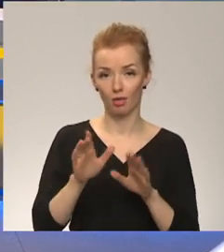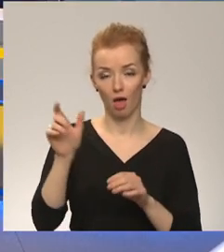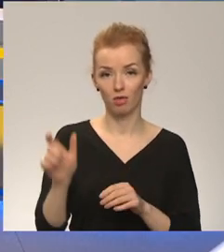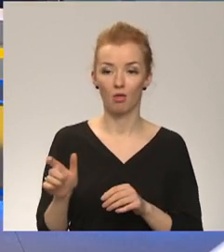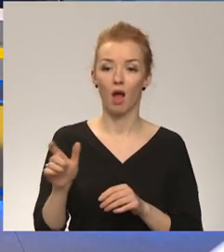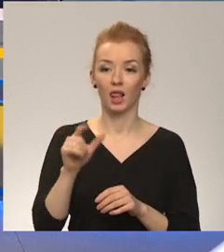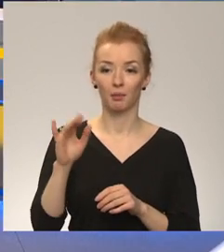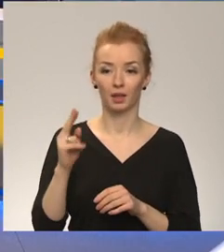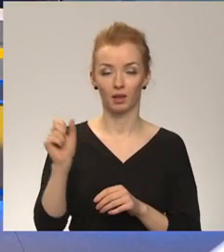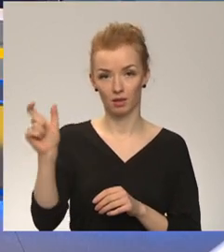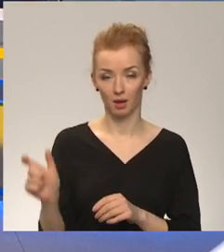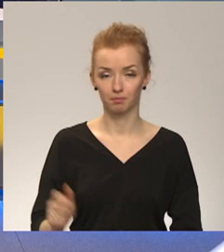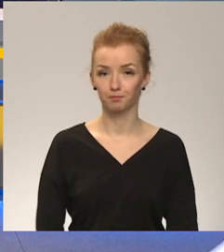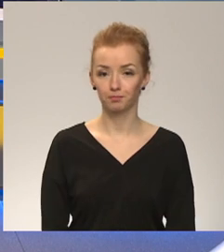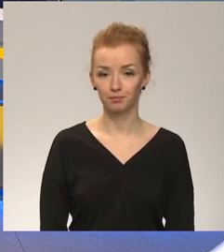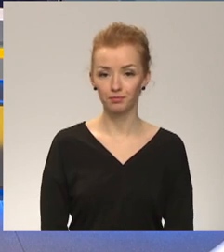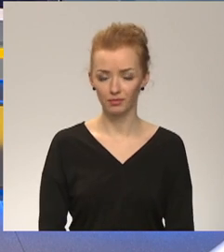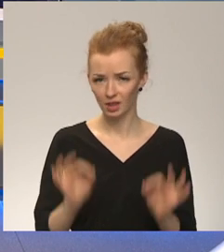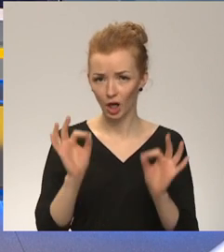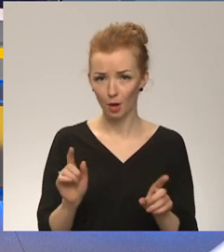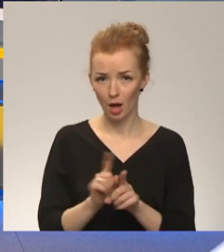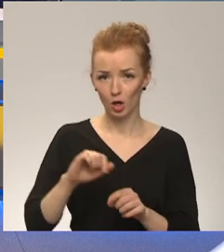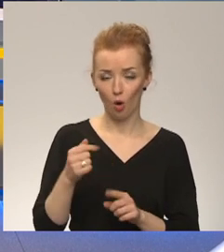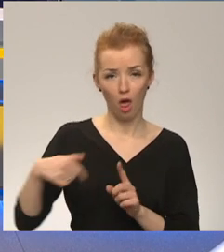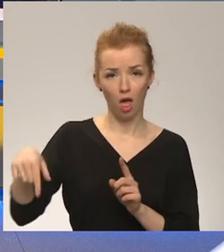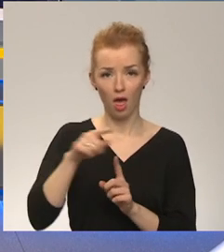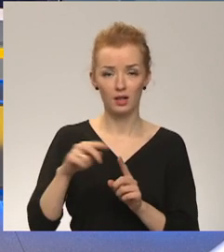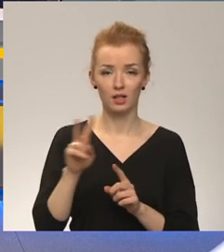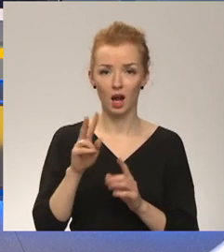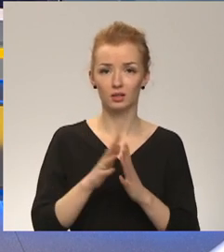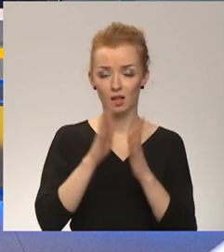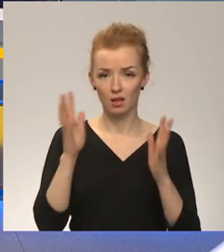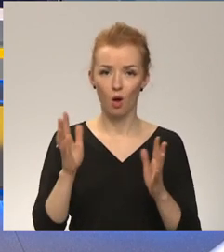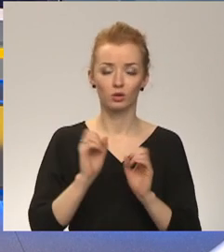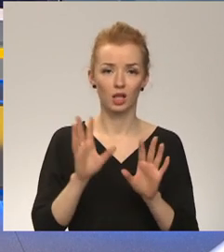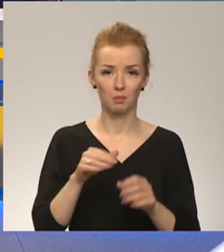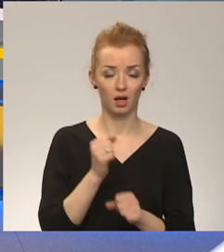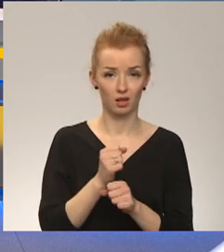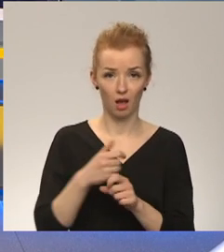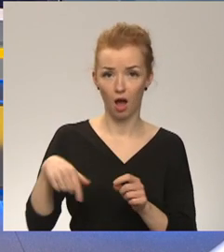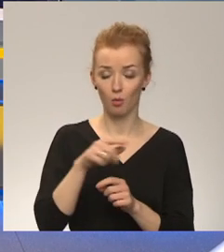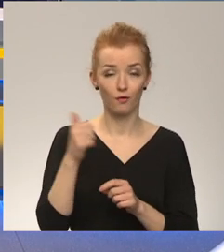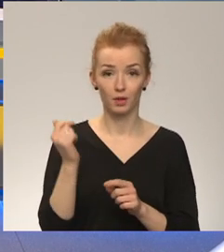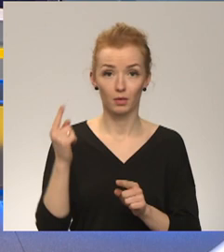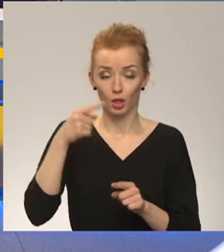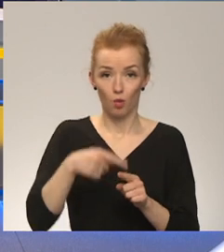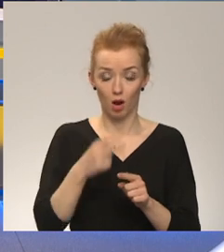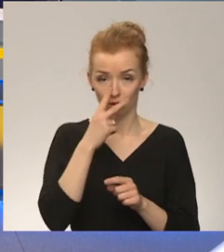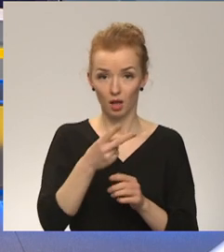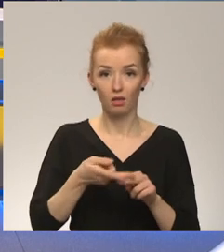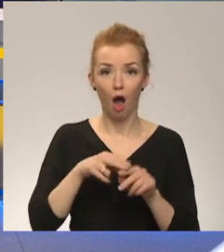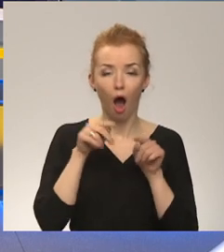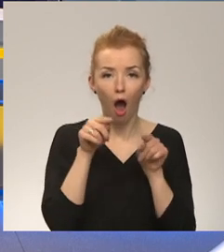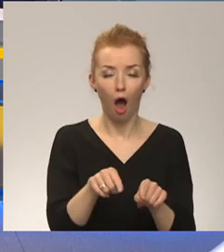Labdien, sveiki! Tiešām arī kolēģi, daudz gadus mums atspoguļo parlamentu darbu, saka, ka neatceras šādu balsojumu, ar tik lielu